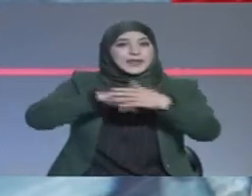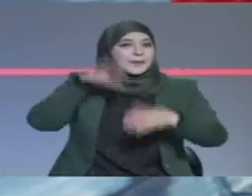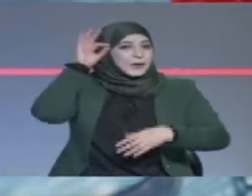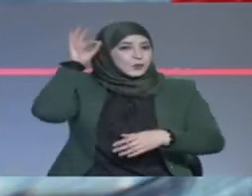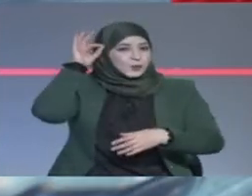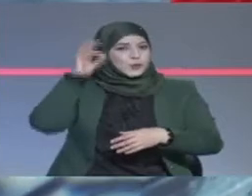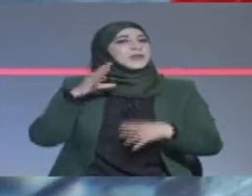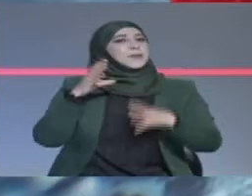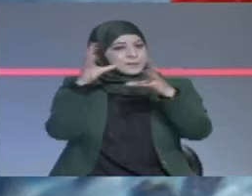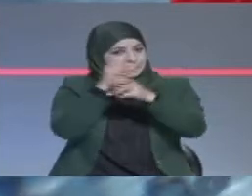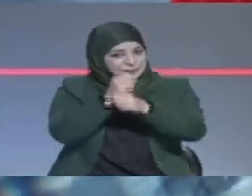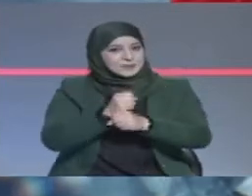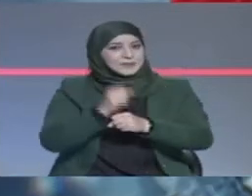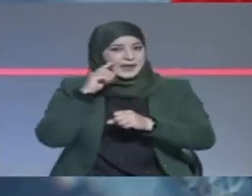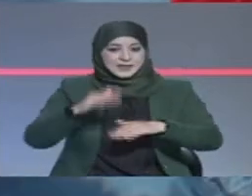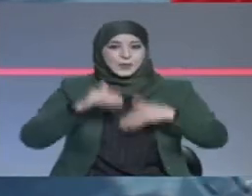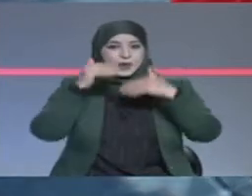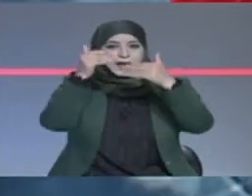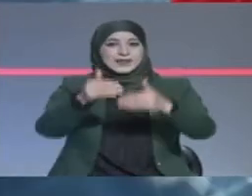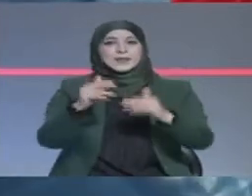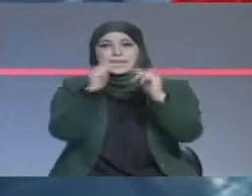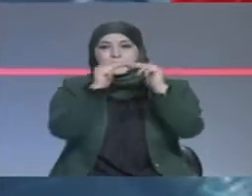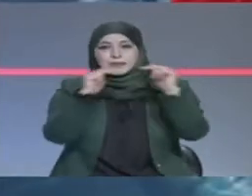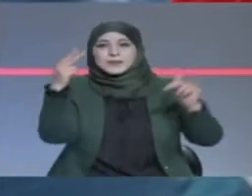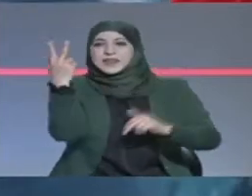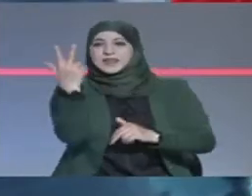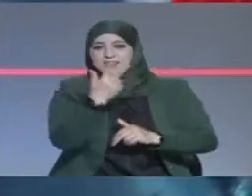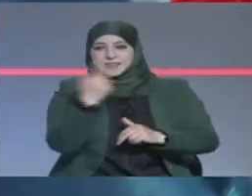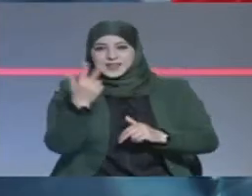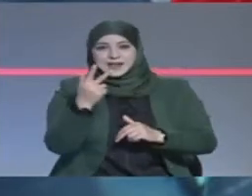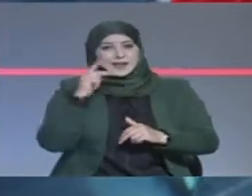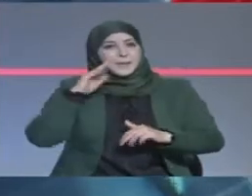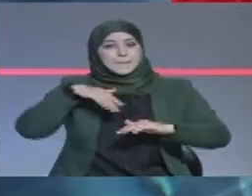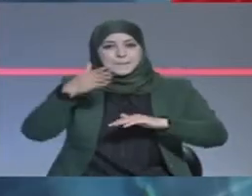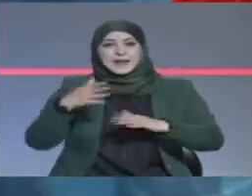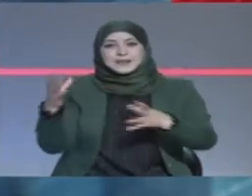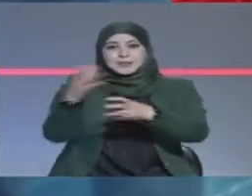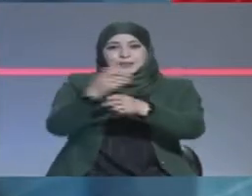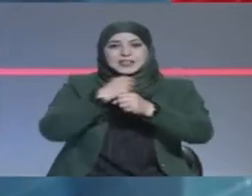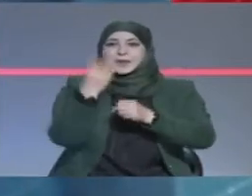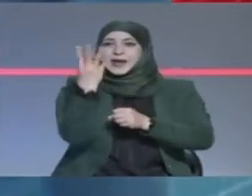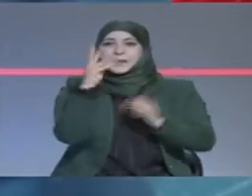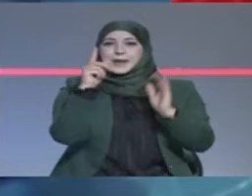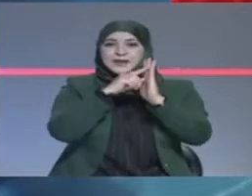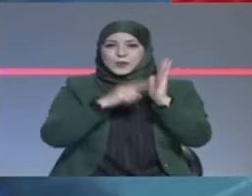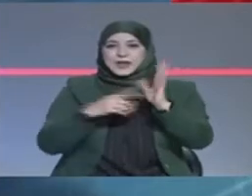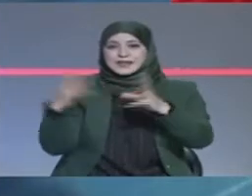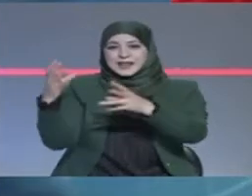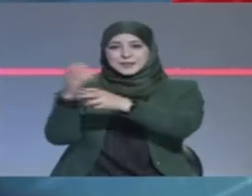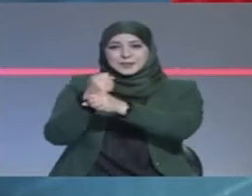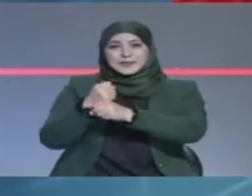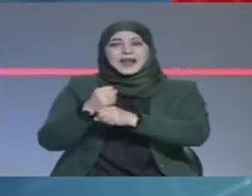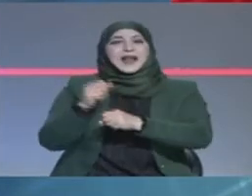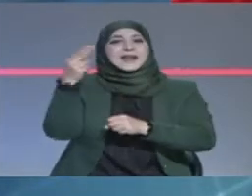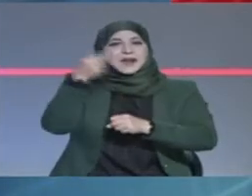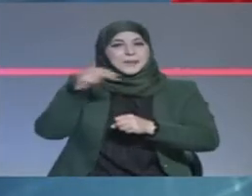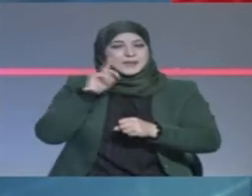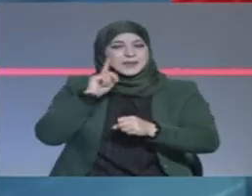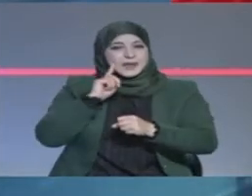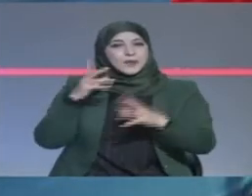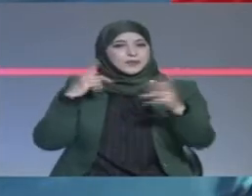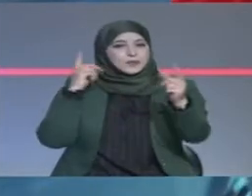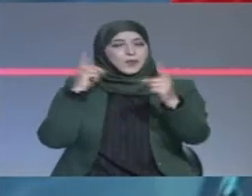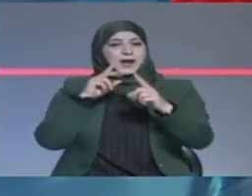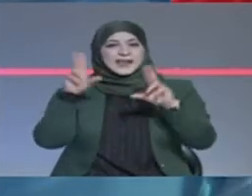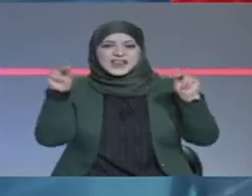ضمن تأهله إلى الدور القادم كأفضل ثالث بعد جمعه أربع نقاط من فوز على نميبيا وتعادل مع